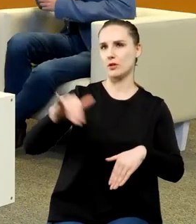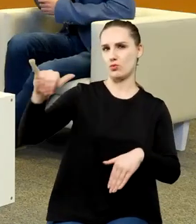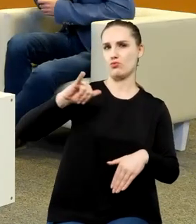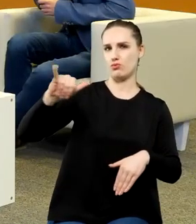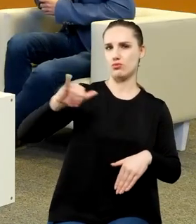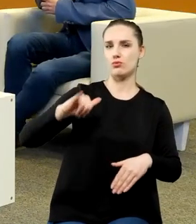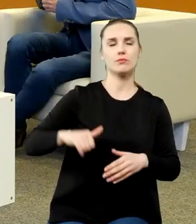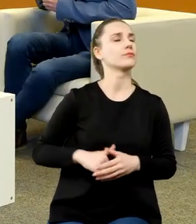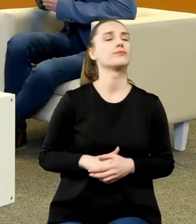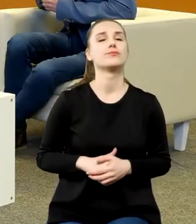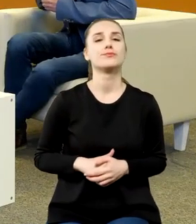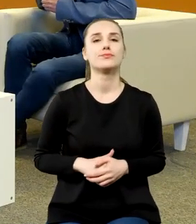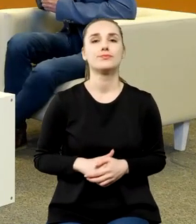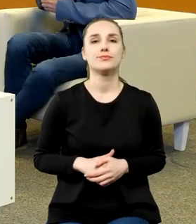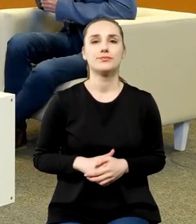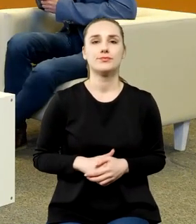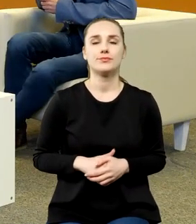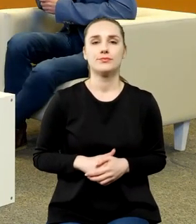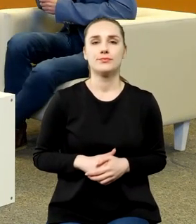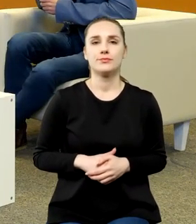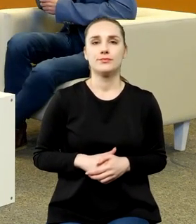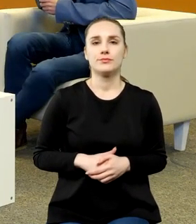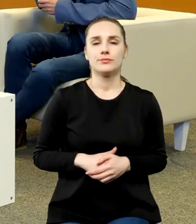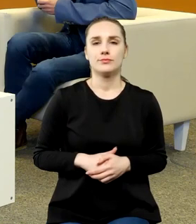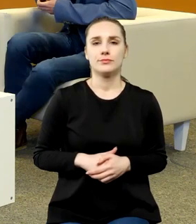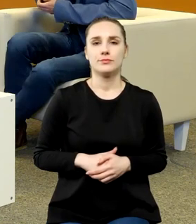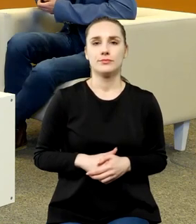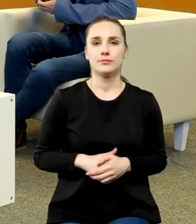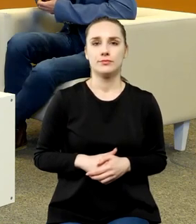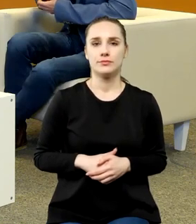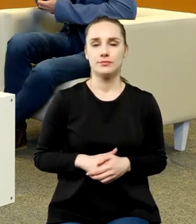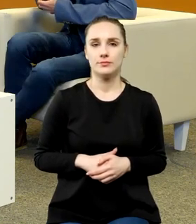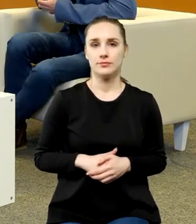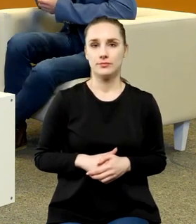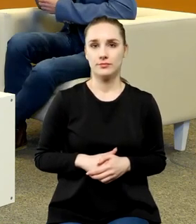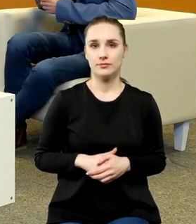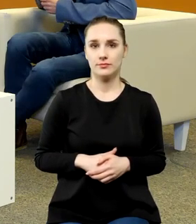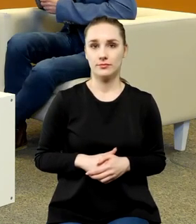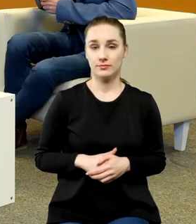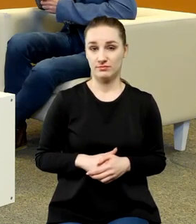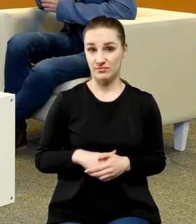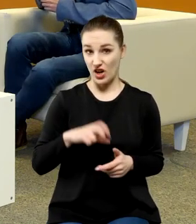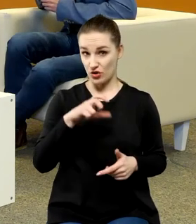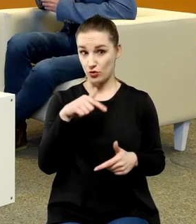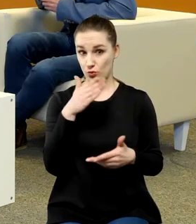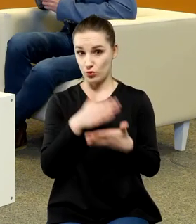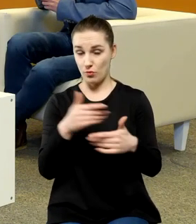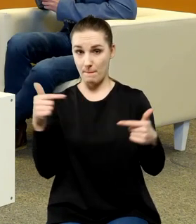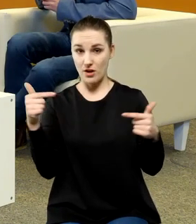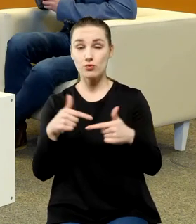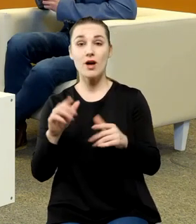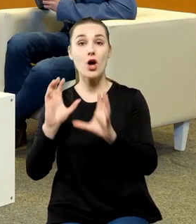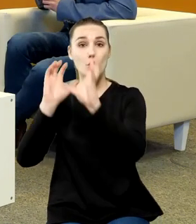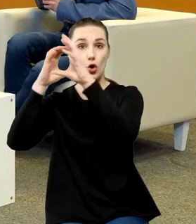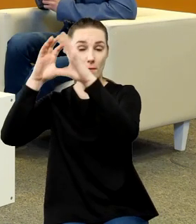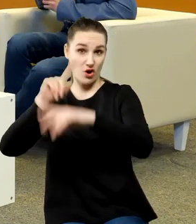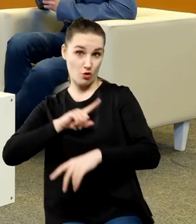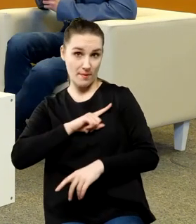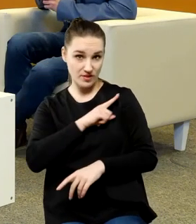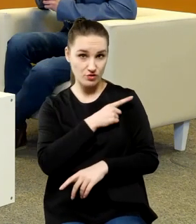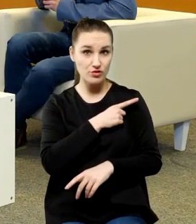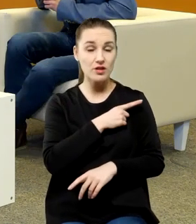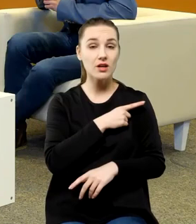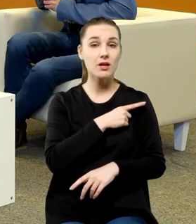Czyli to już jest taki zrąb pod Kopernika romantycznego, tego, który